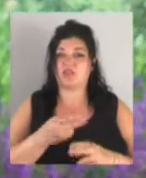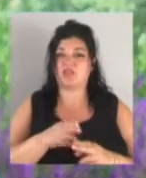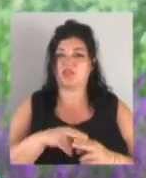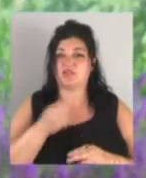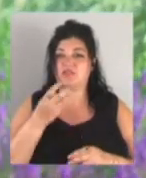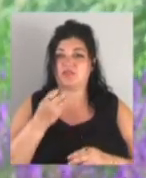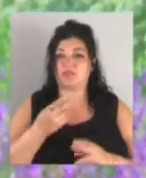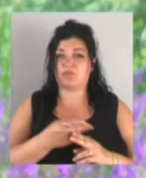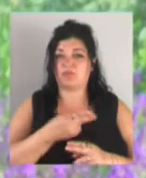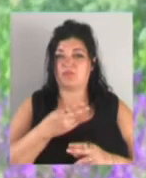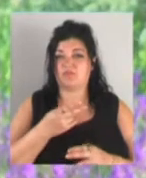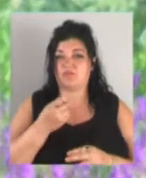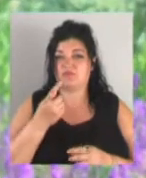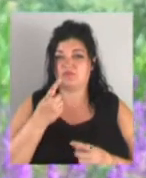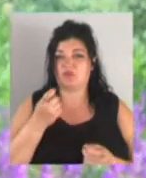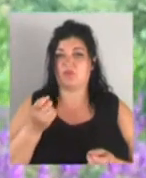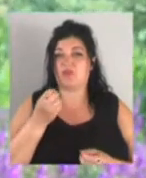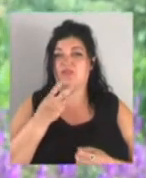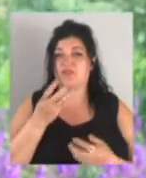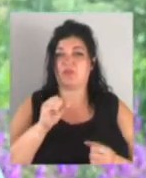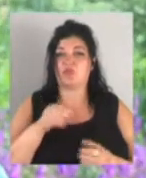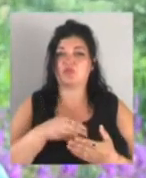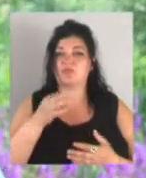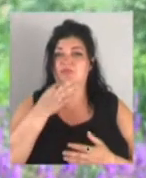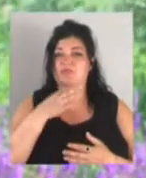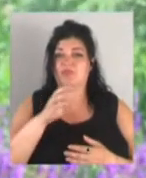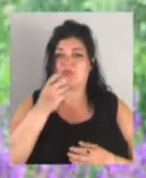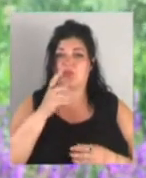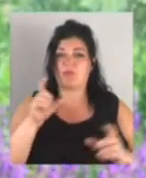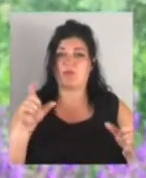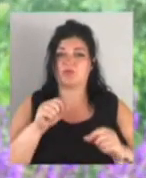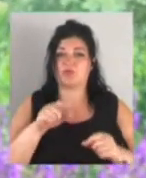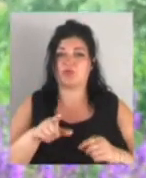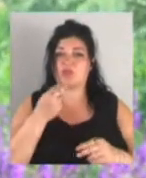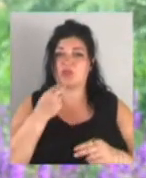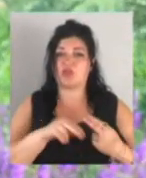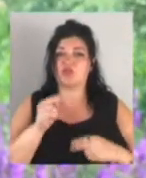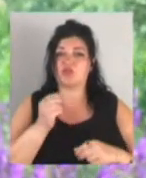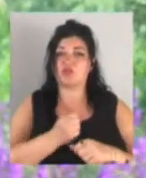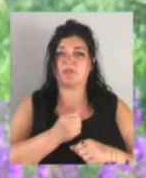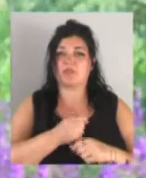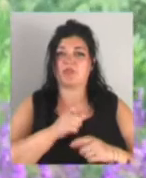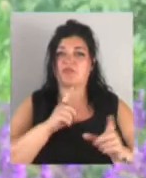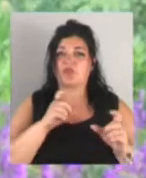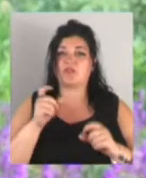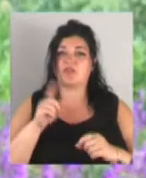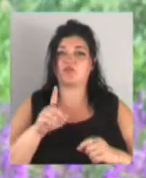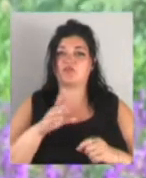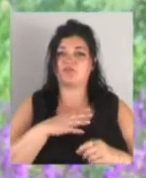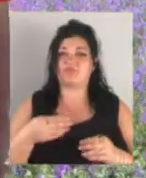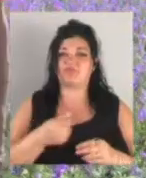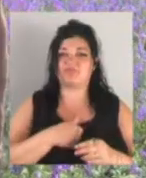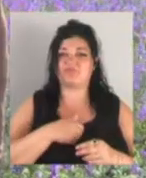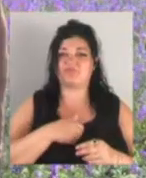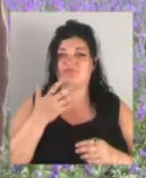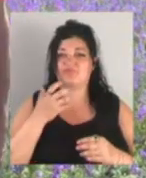додому. Квіти можна купити в будь-якому квітковому магазині, а тут краще зробити фотографію для того, щоб будь-яка інша людина також могла зробити